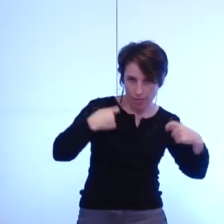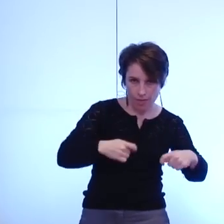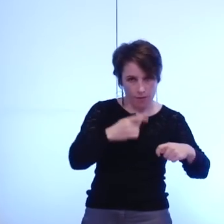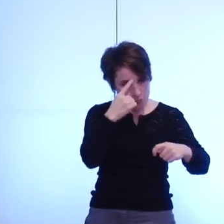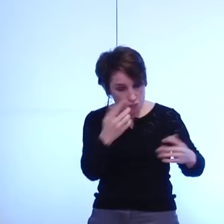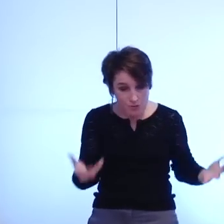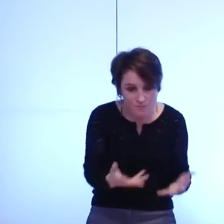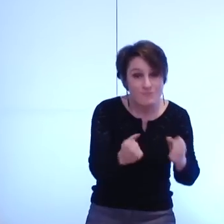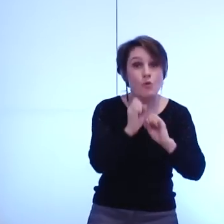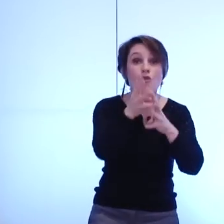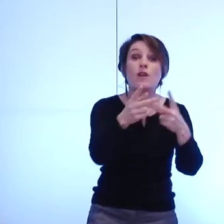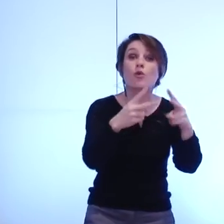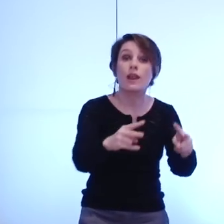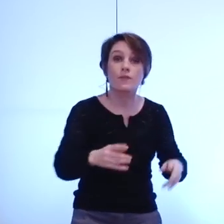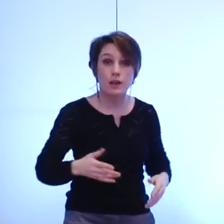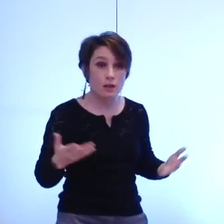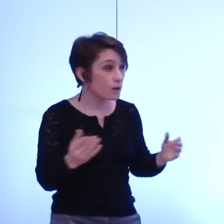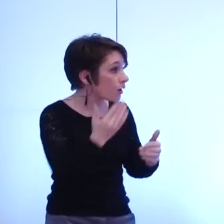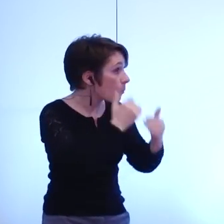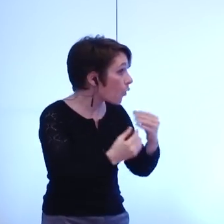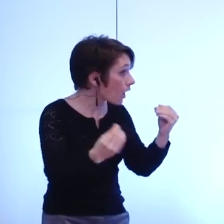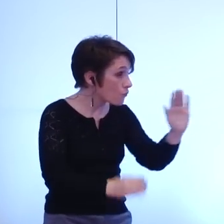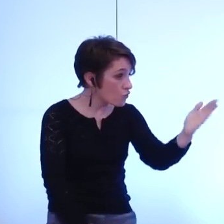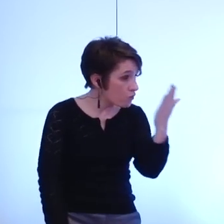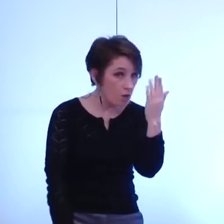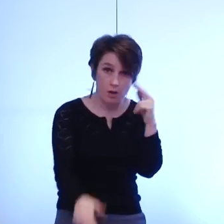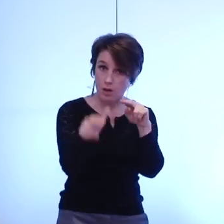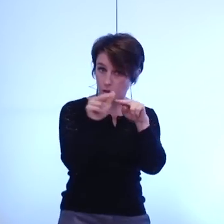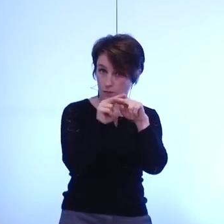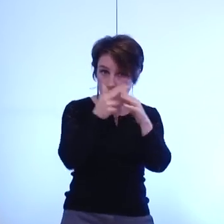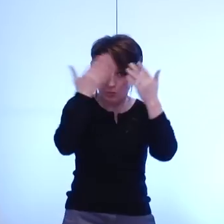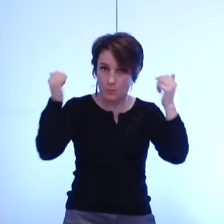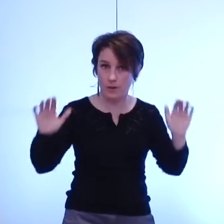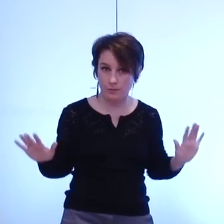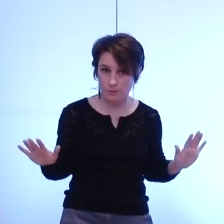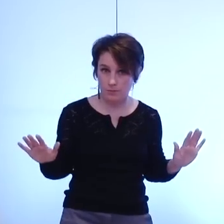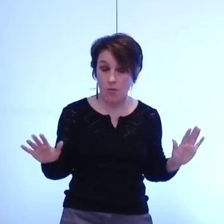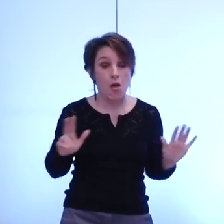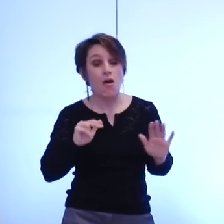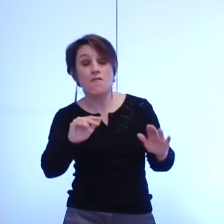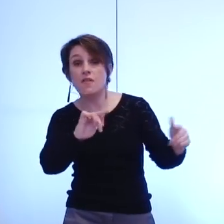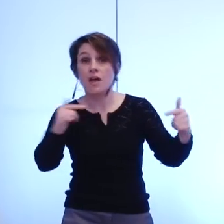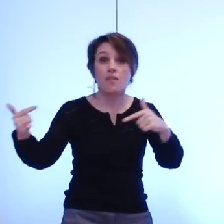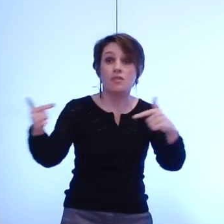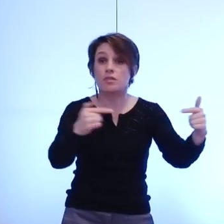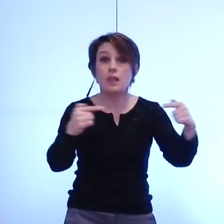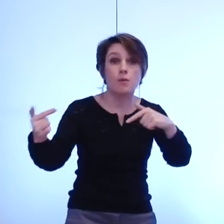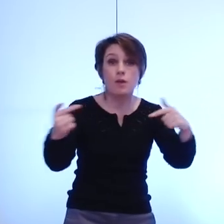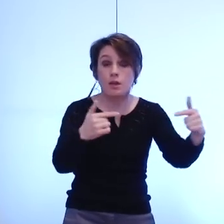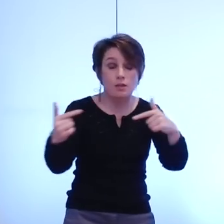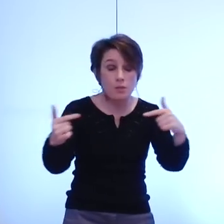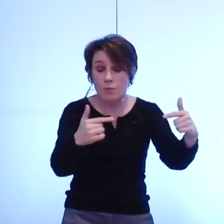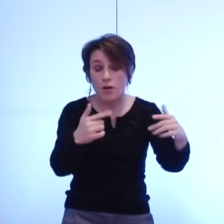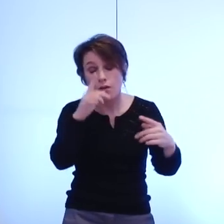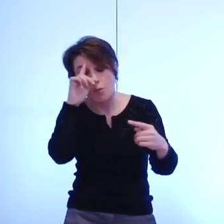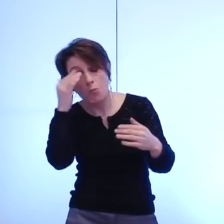vélo dans la ville et bien on ne le sait toujours pas on va délibérer d'un trait de plume dire qu'on va passer à